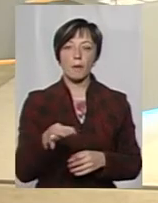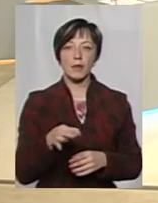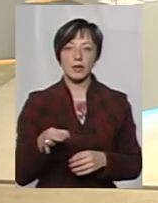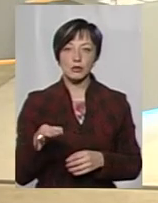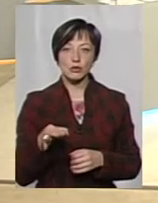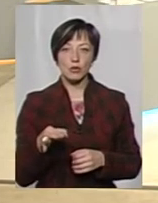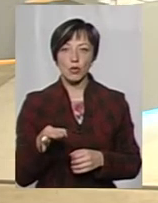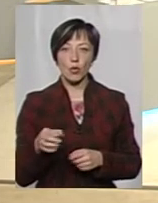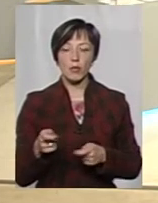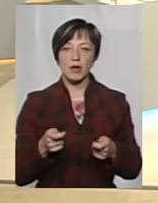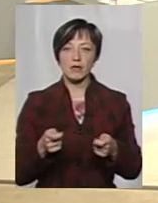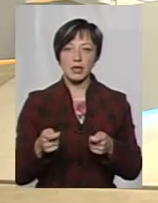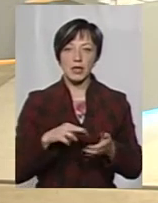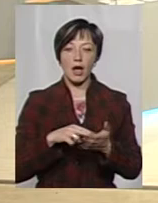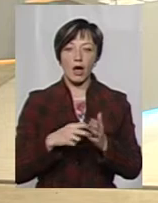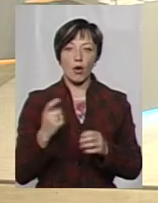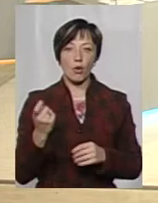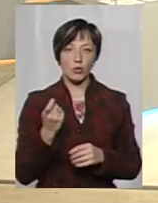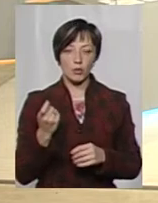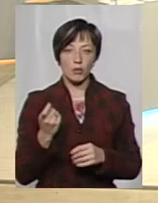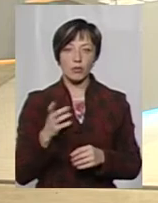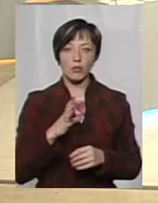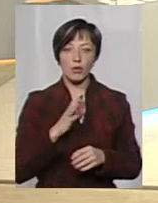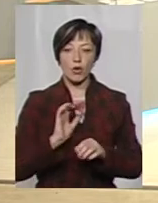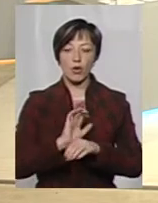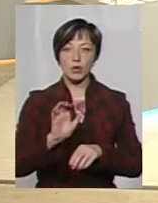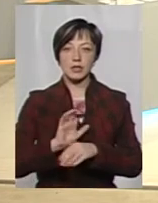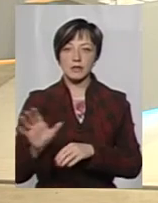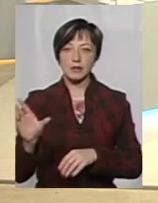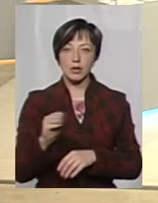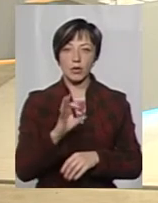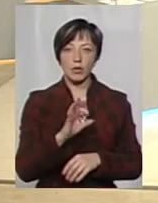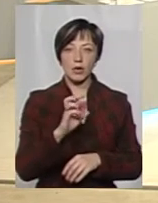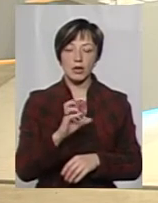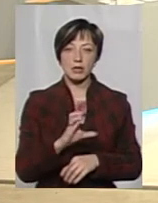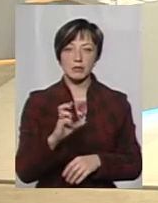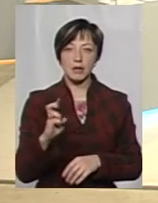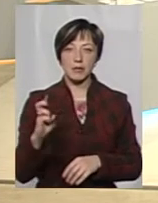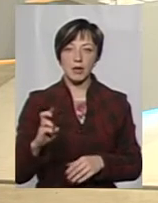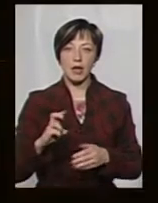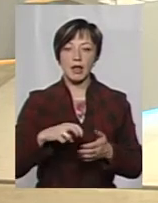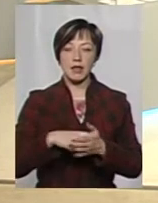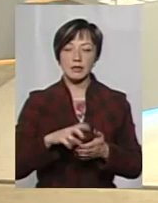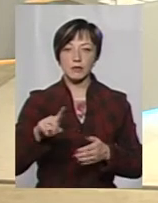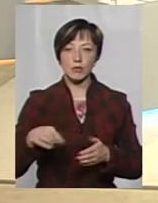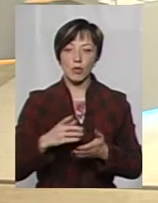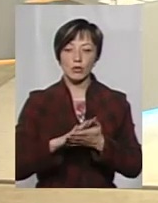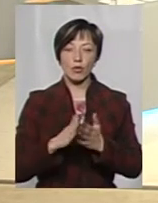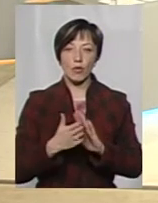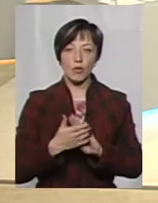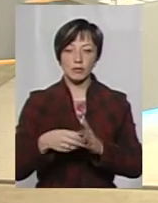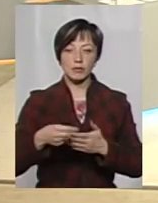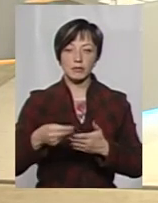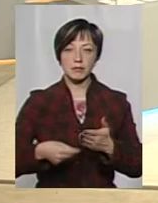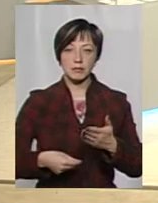управління економіки, якщо я не помиляюсь, було розіслано на всі ОСББ лист вимогу про укладання договорів